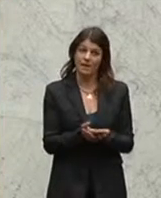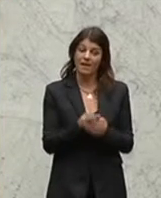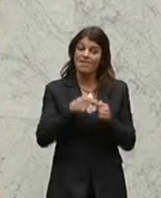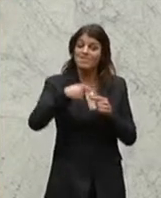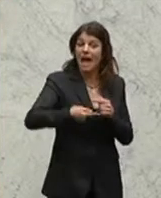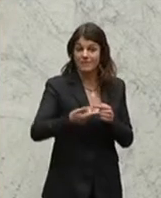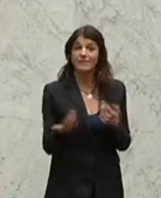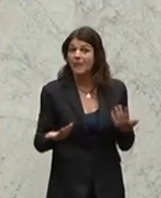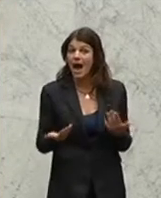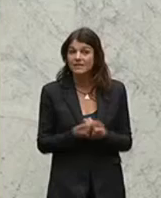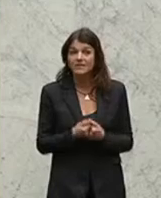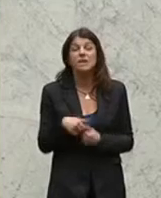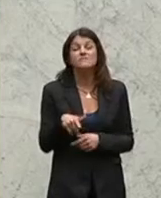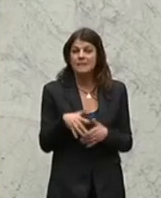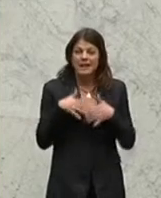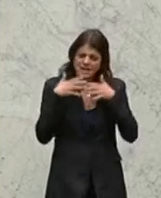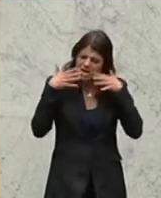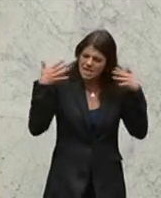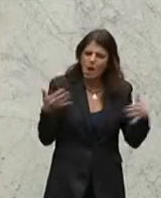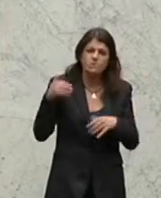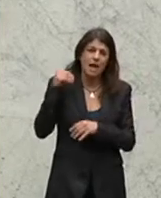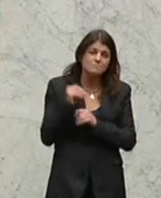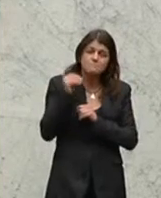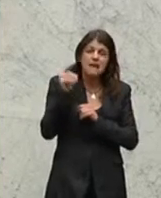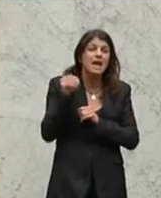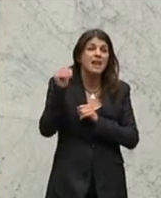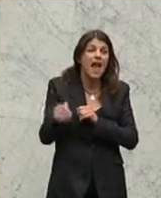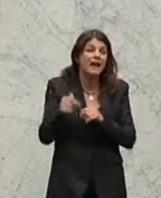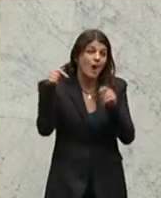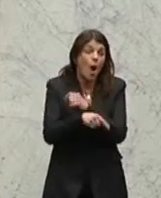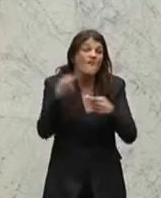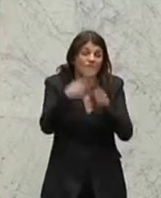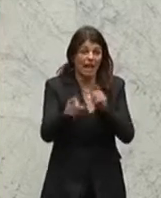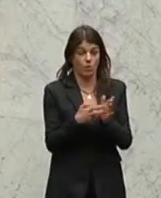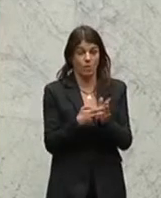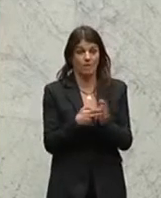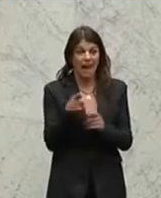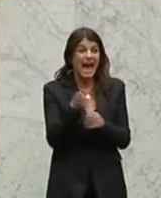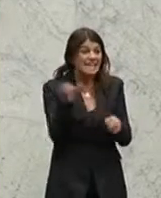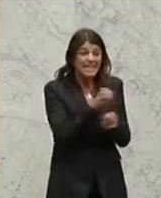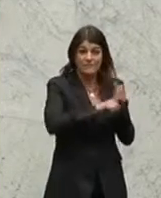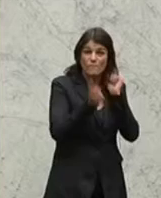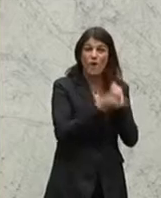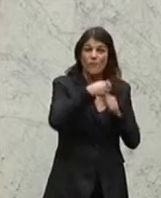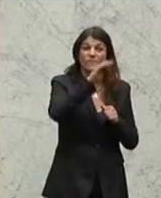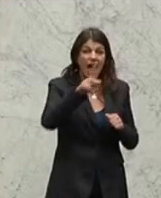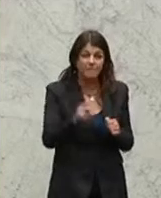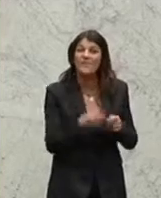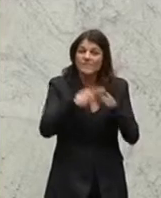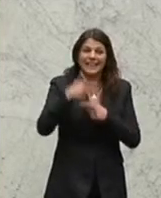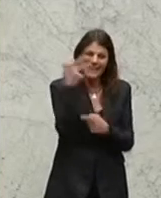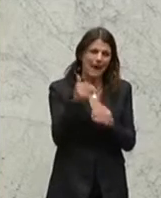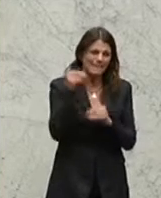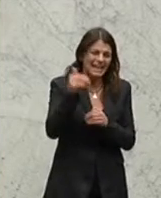dass hinter dem ein riesengroßes Milliardenloch ist. Im Reservefonds des FLAV fehlen drei Milliarden